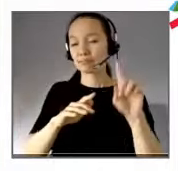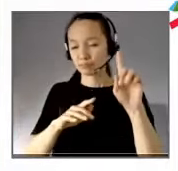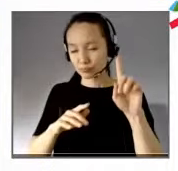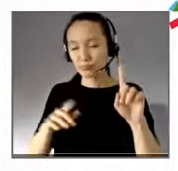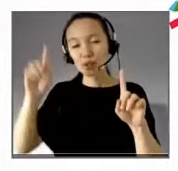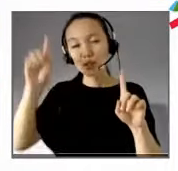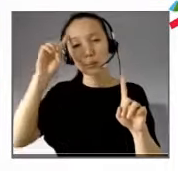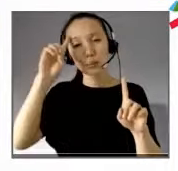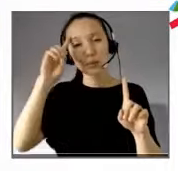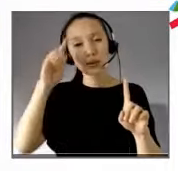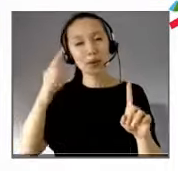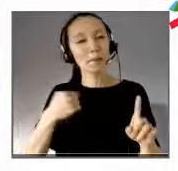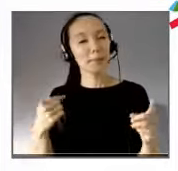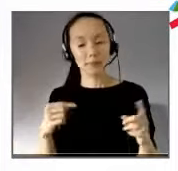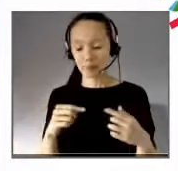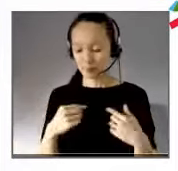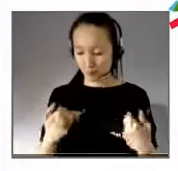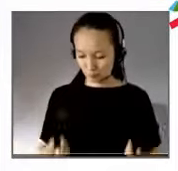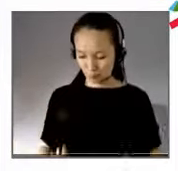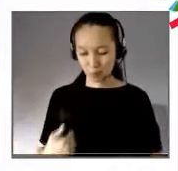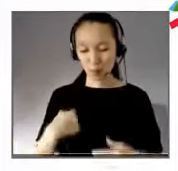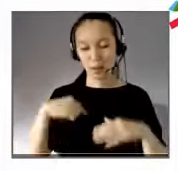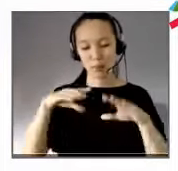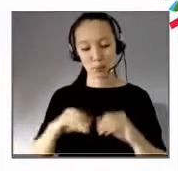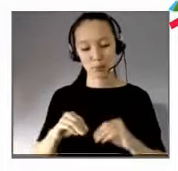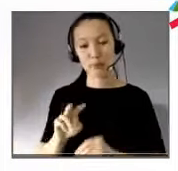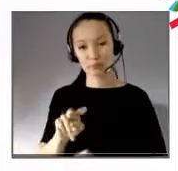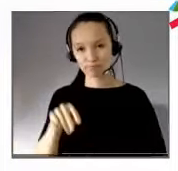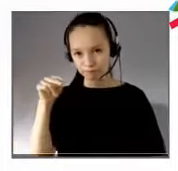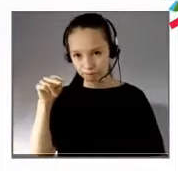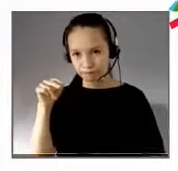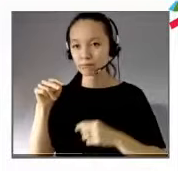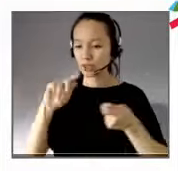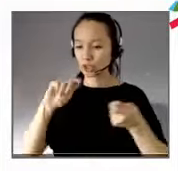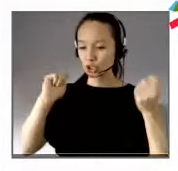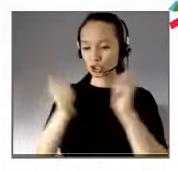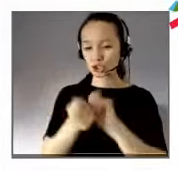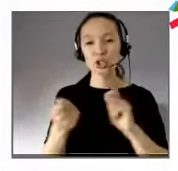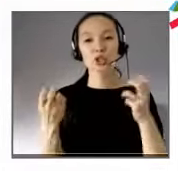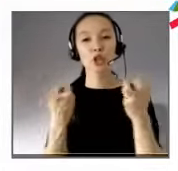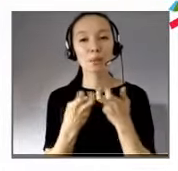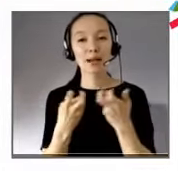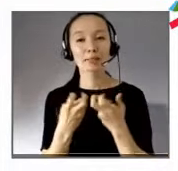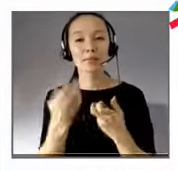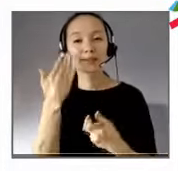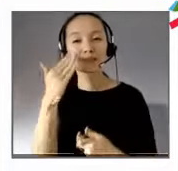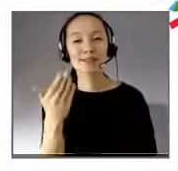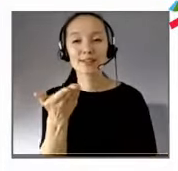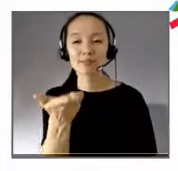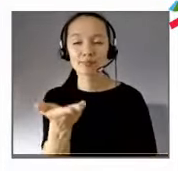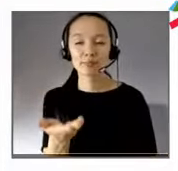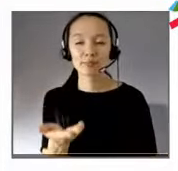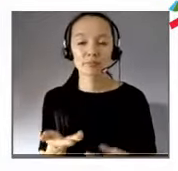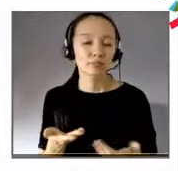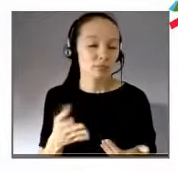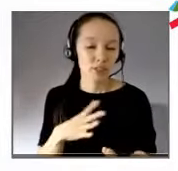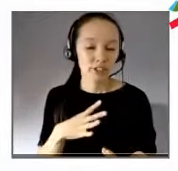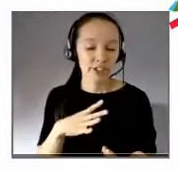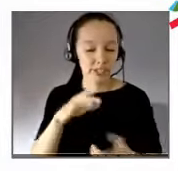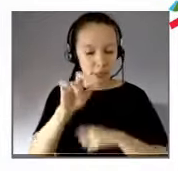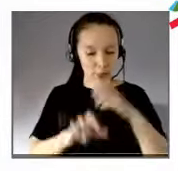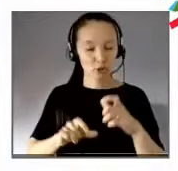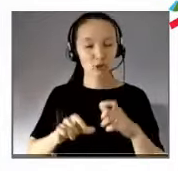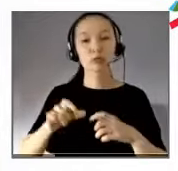que ce que vous avez quand, par exemple, des personnes qui ont été pilotes de chasse